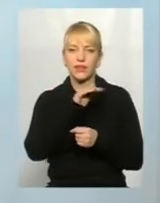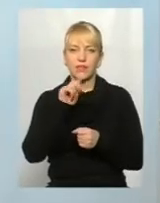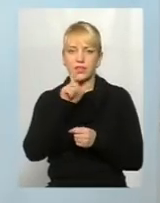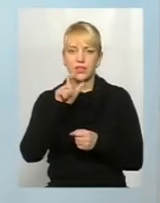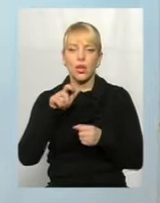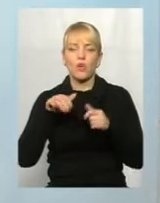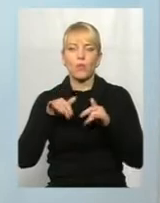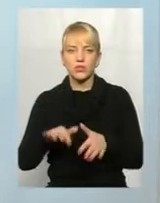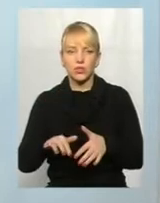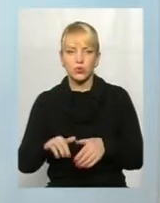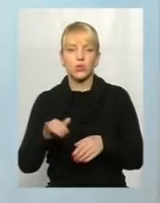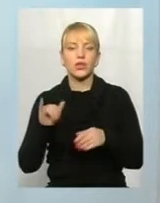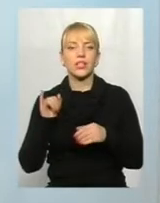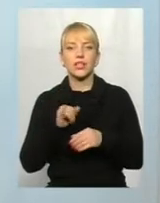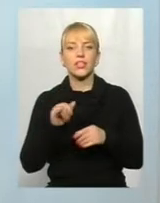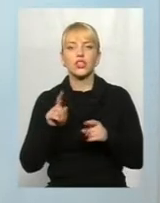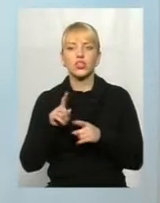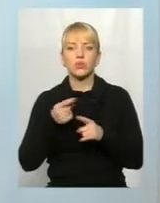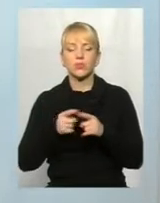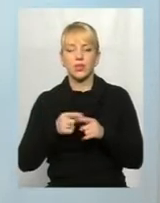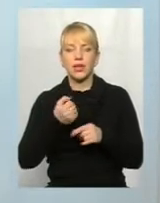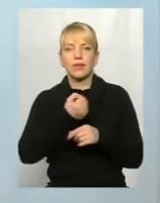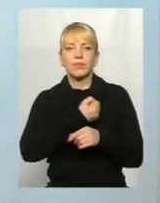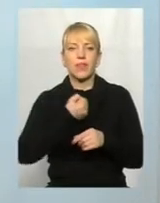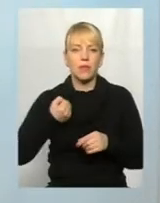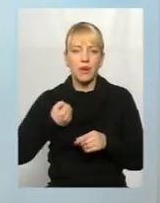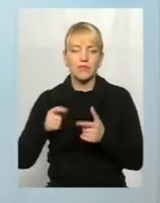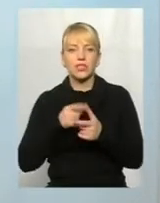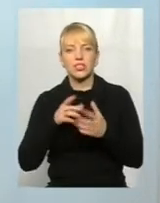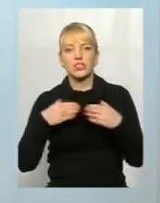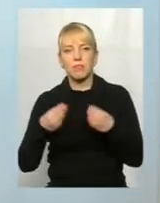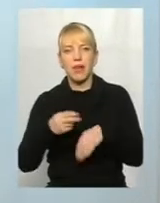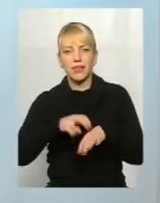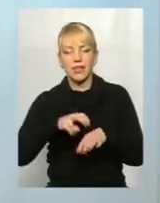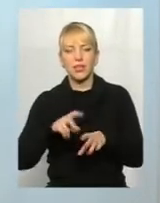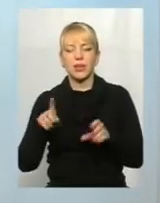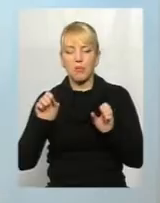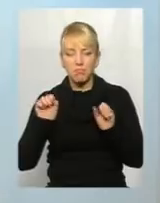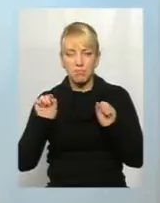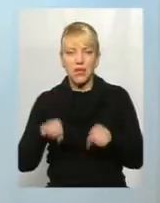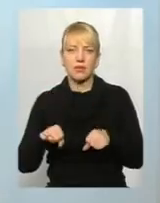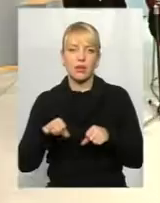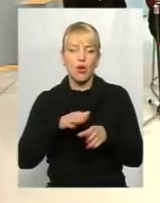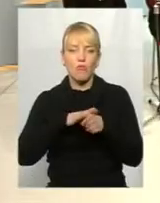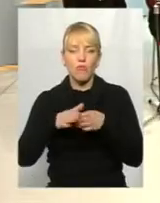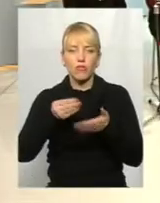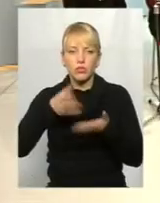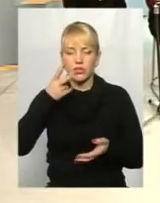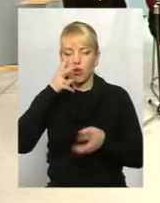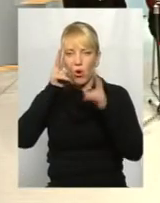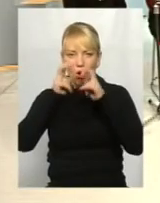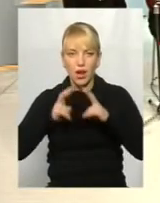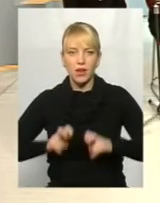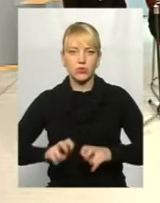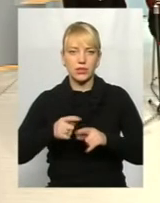і щоб той терапевт чи сімейний лікар міг повноцінно оглянути пацієнта. Чи